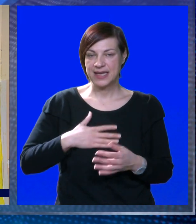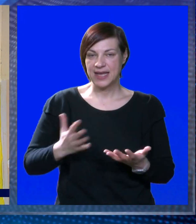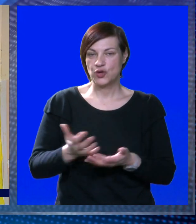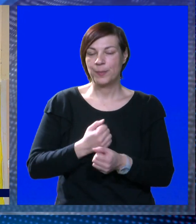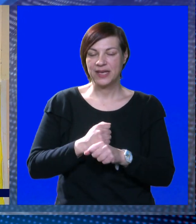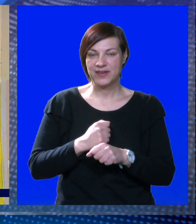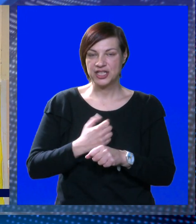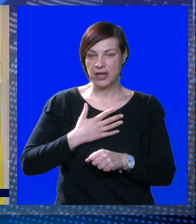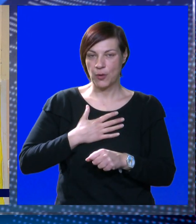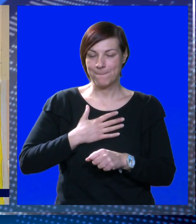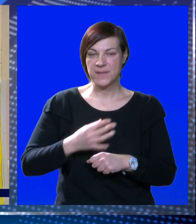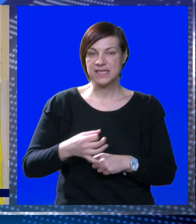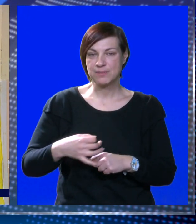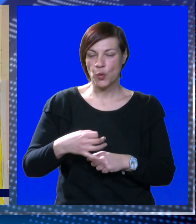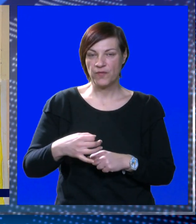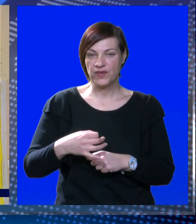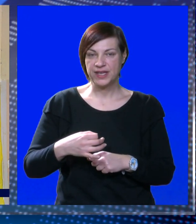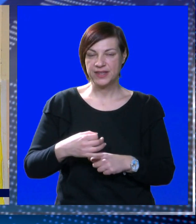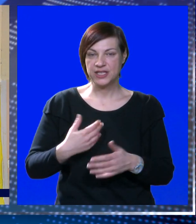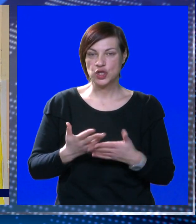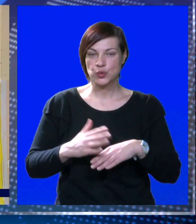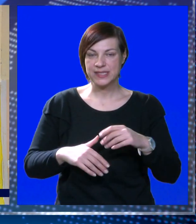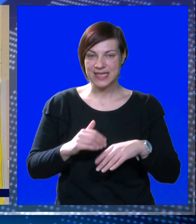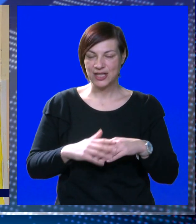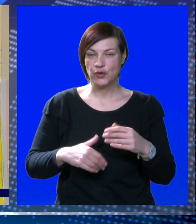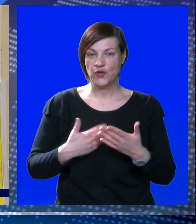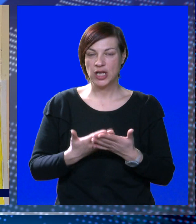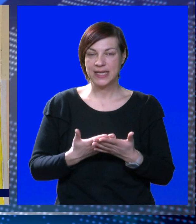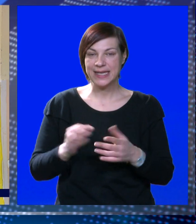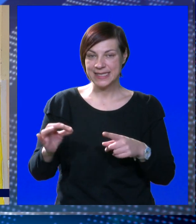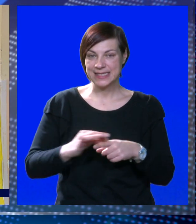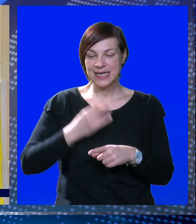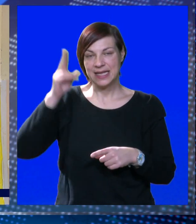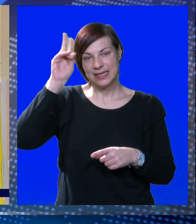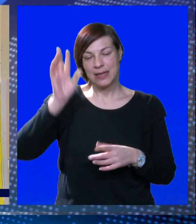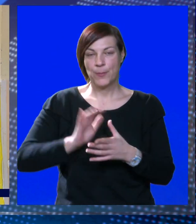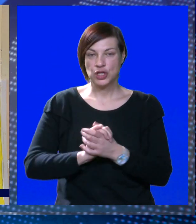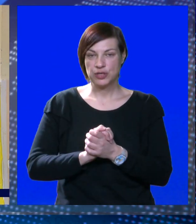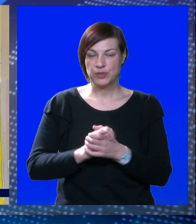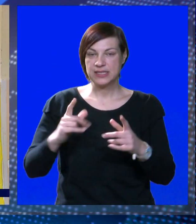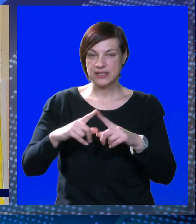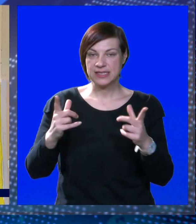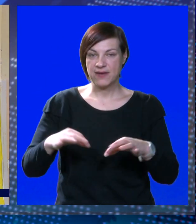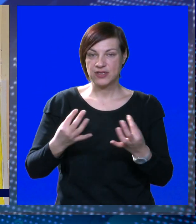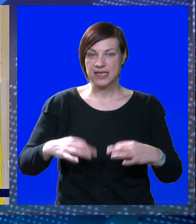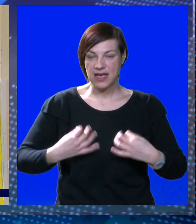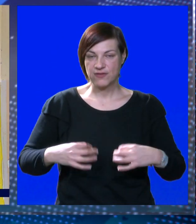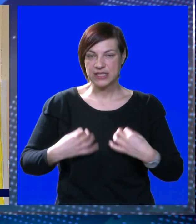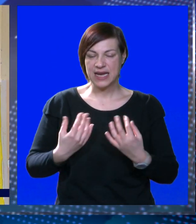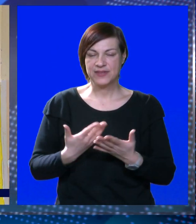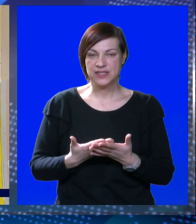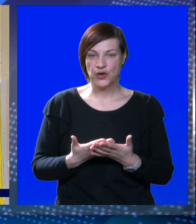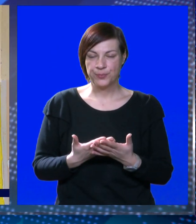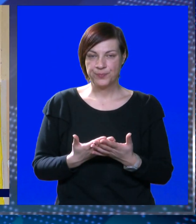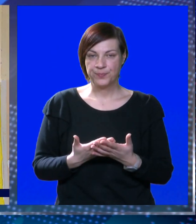rado prihvaćaju te radionice. Mi smo u vrtiću zadovoljni i sretni da možemo surađivati sa Zavodom za javno